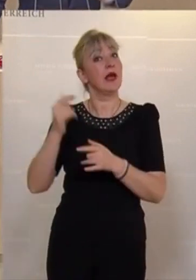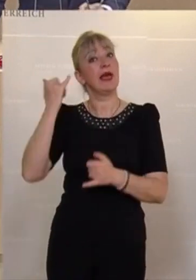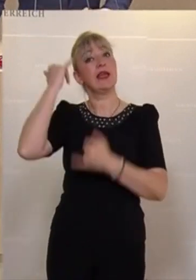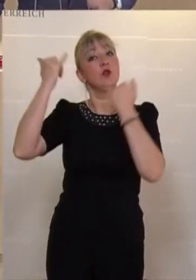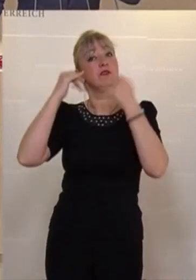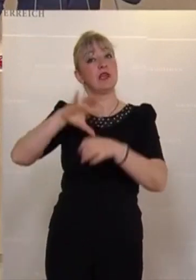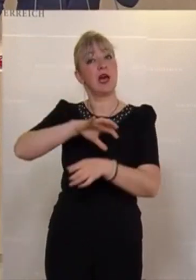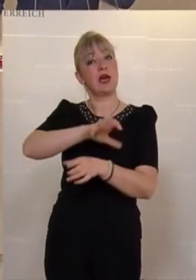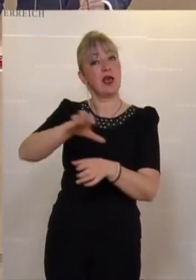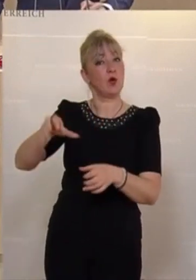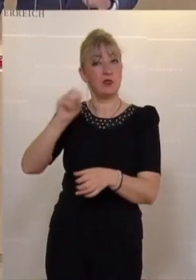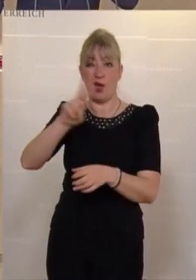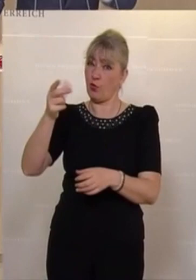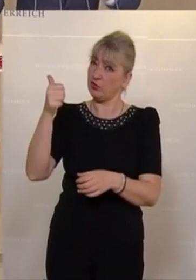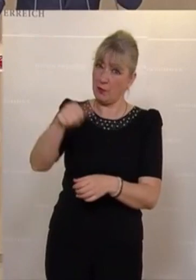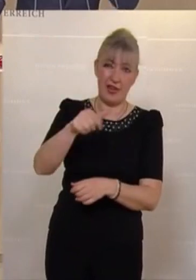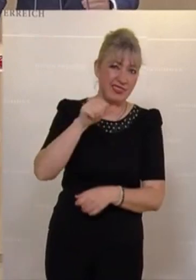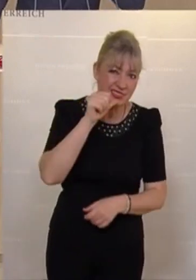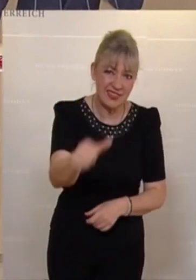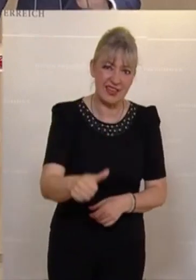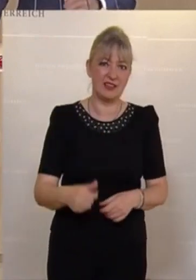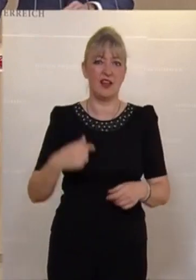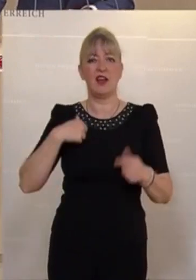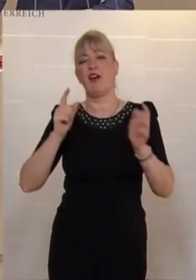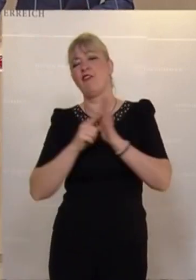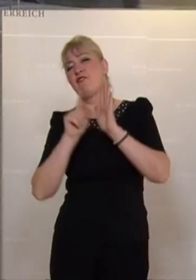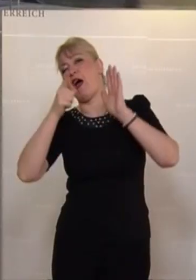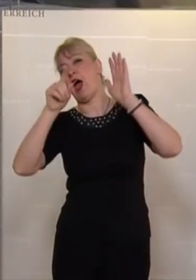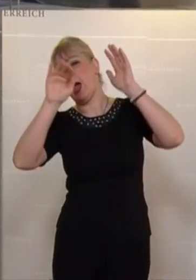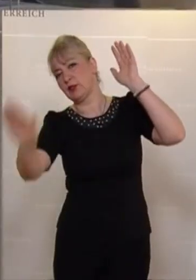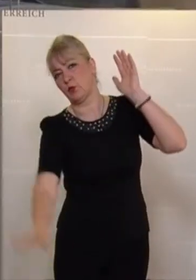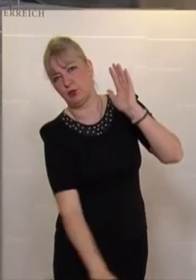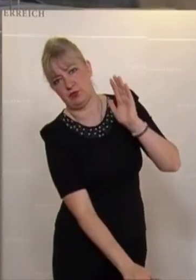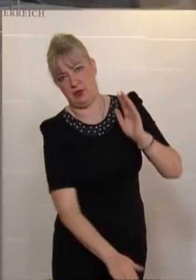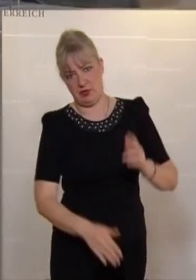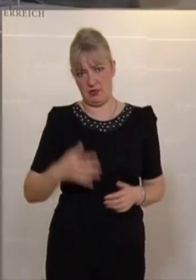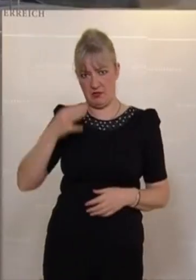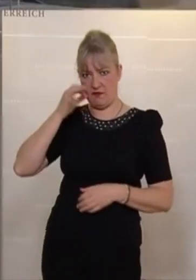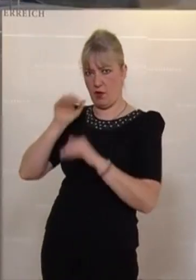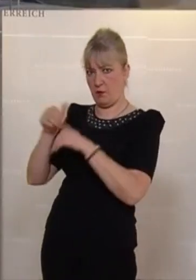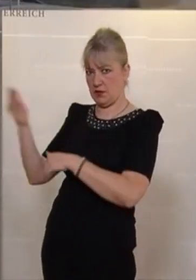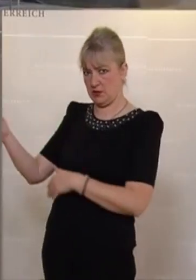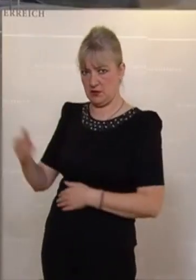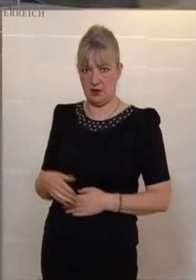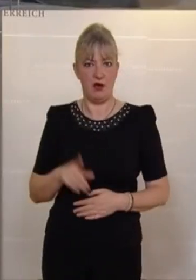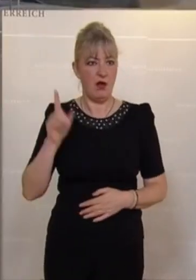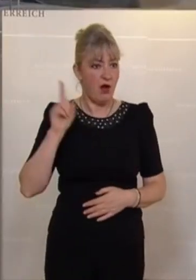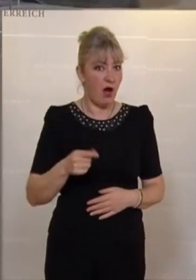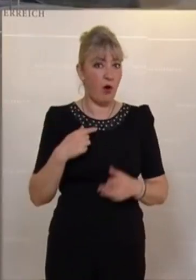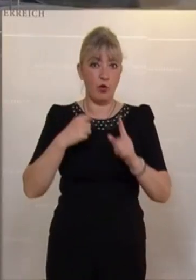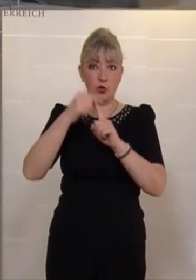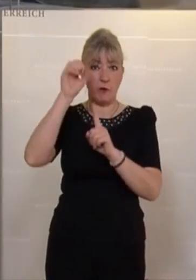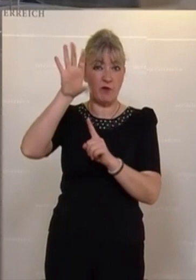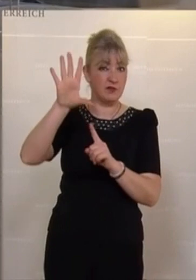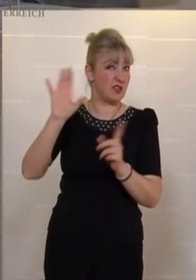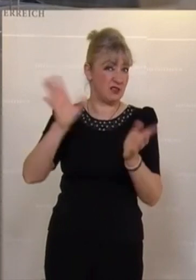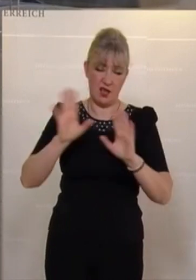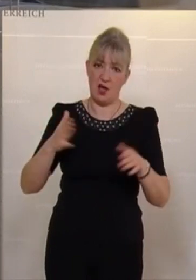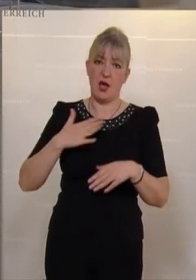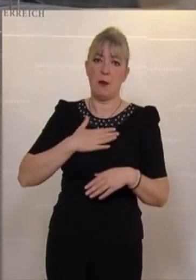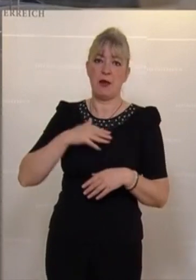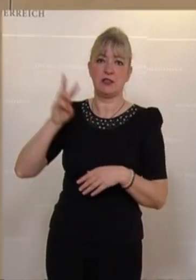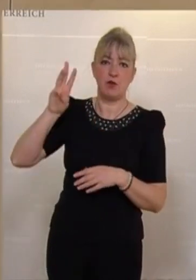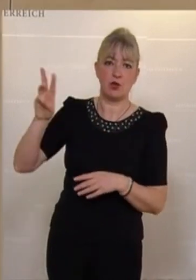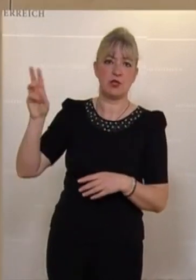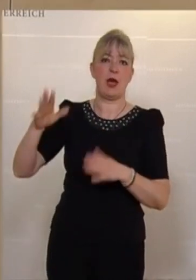innovativsten Regionen der EU, wir sind unter ferner Liefen, Frau Ministerin. Unter den Top 15 sind wir auch nicht, da sind andere, Baden